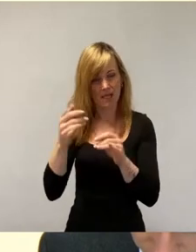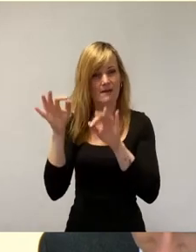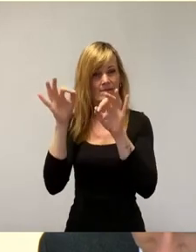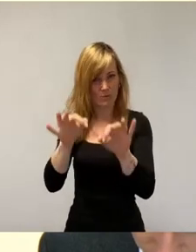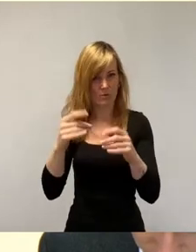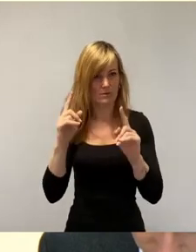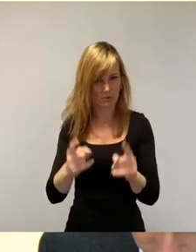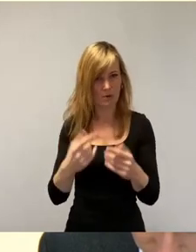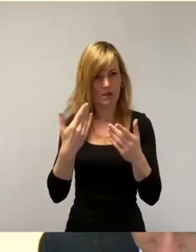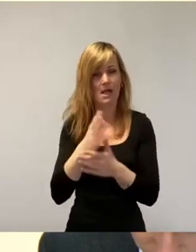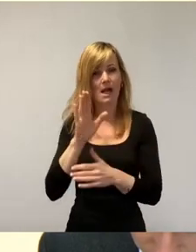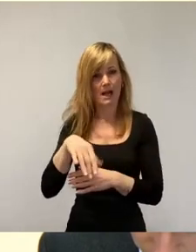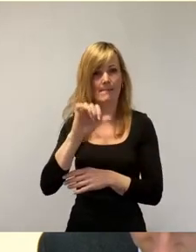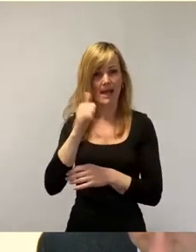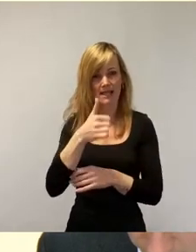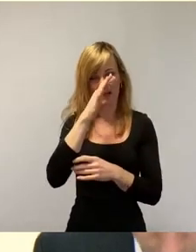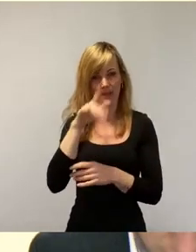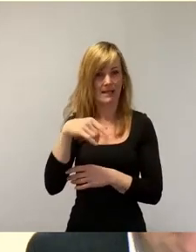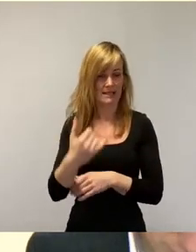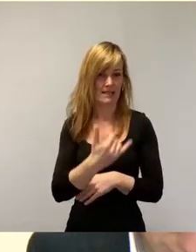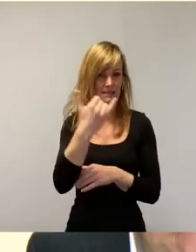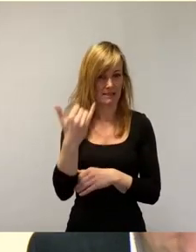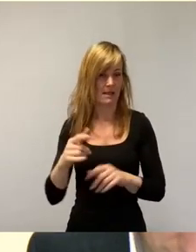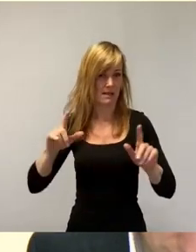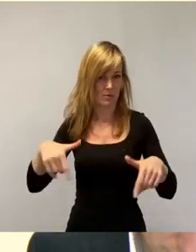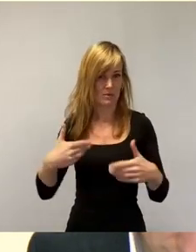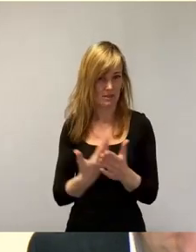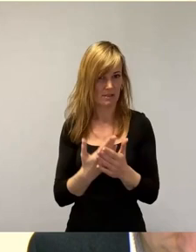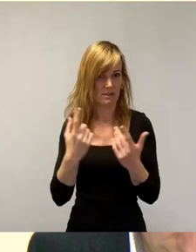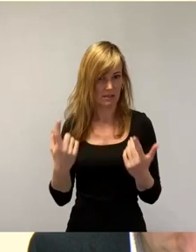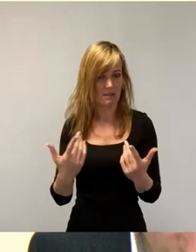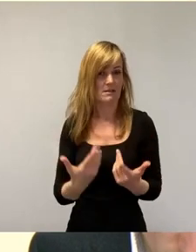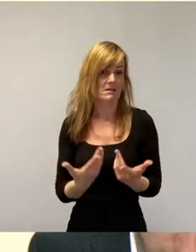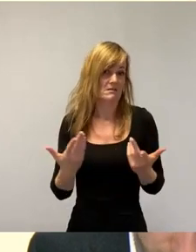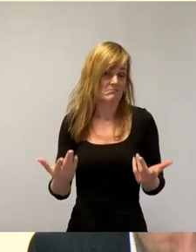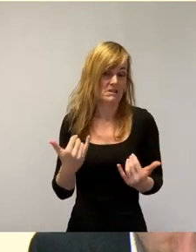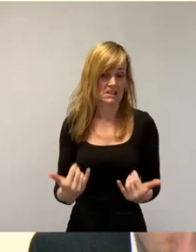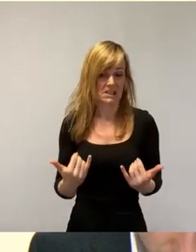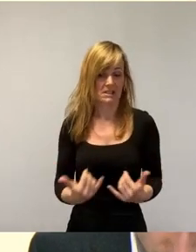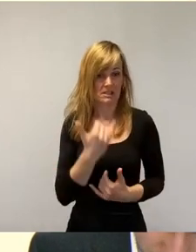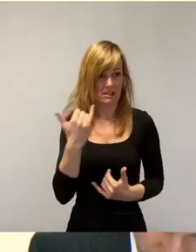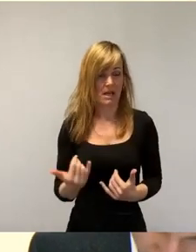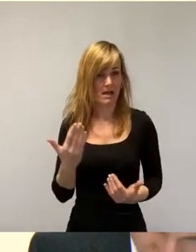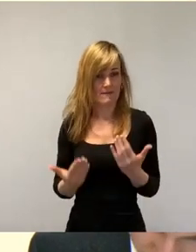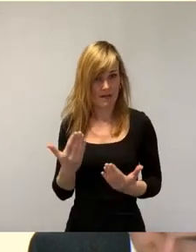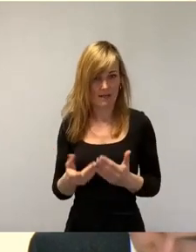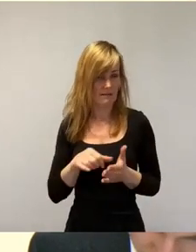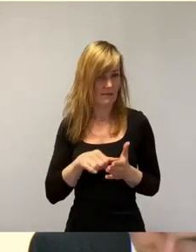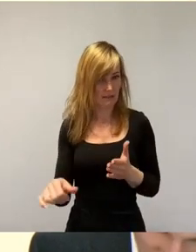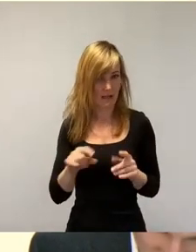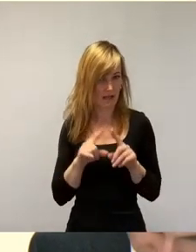zum 1.1. nächsten Jahres gegebenenfalls auch noch dieses Jahr eine Bezahlkarte